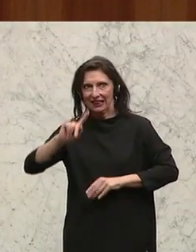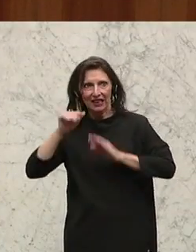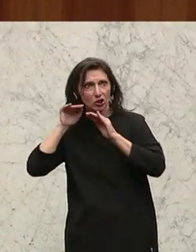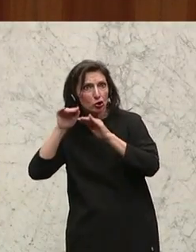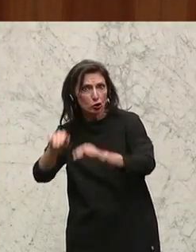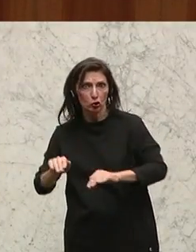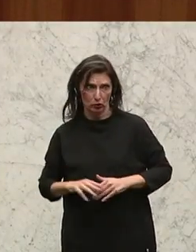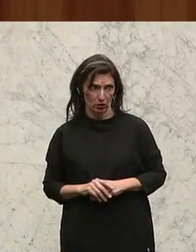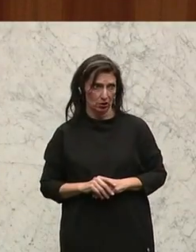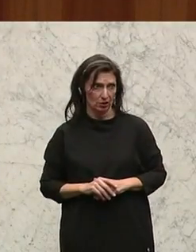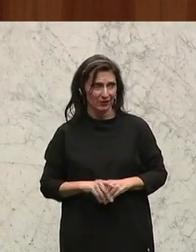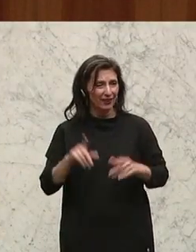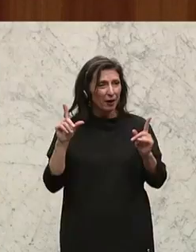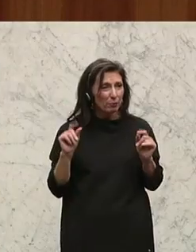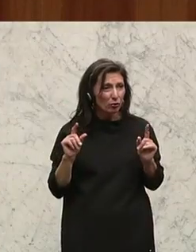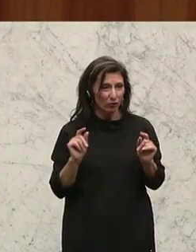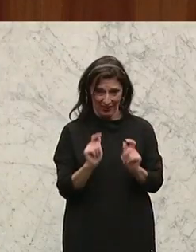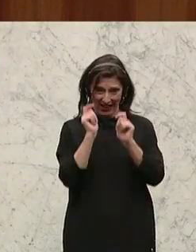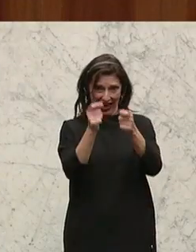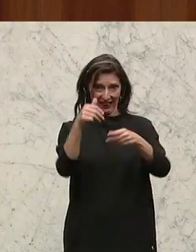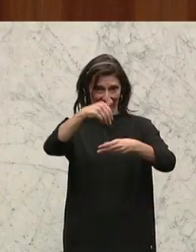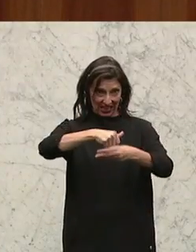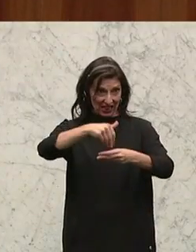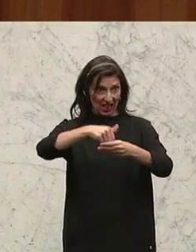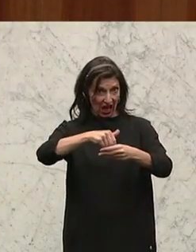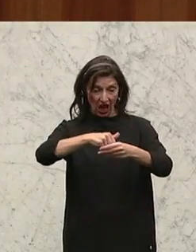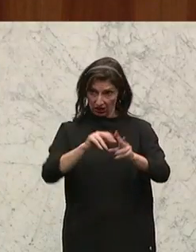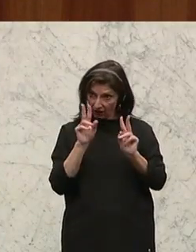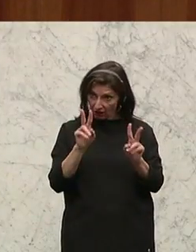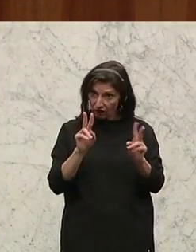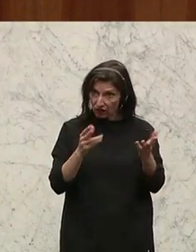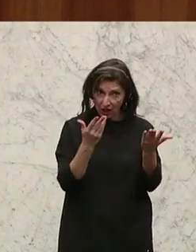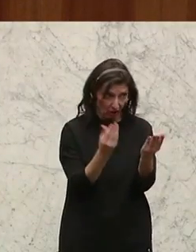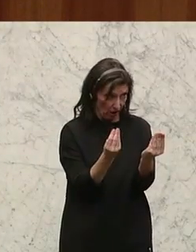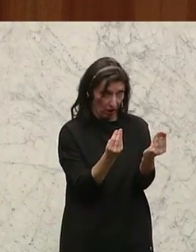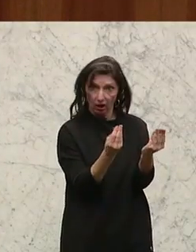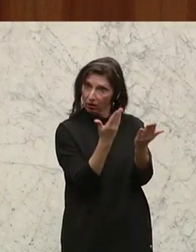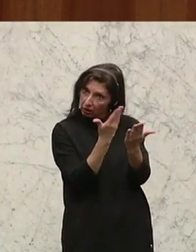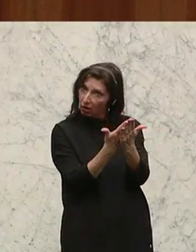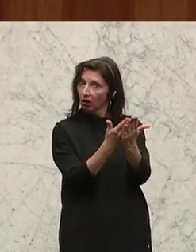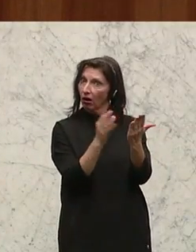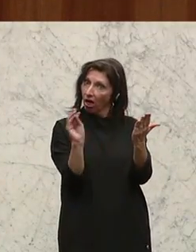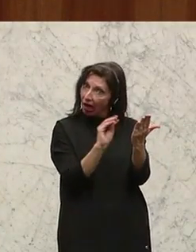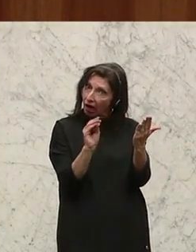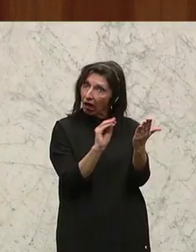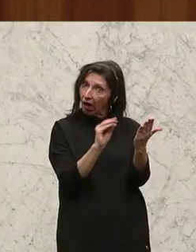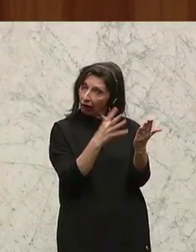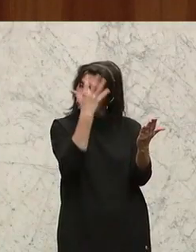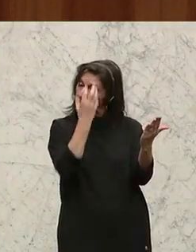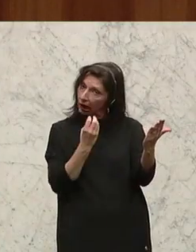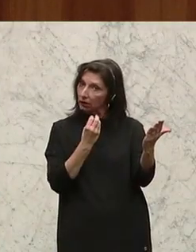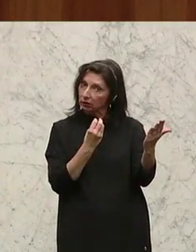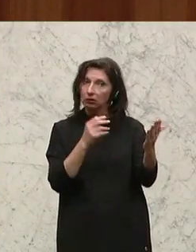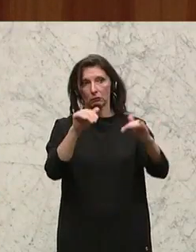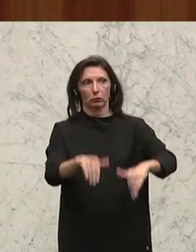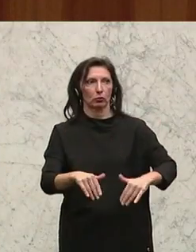wenn wir diesen Inhalt dieses Antrags auch wirklich so nehmen, wie er verstanden sein möchte. Wir